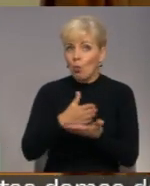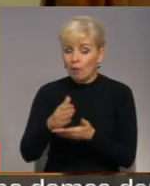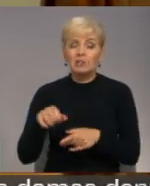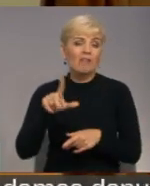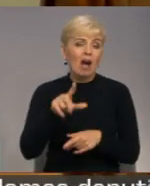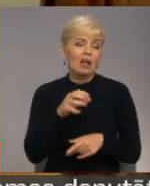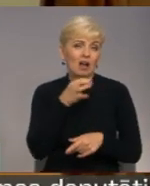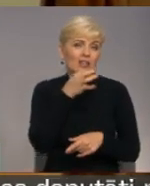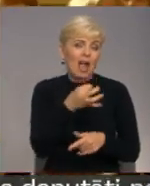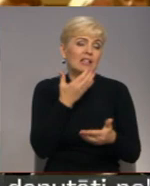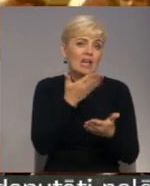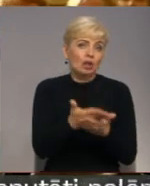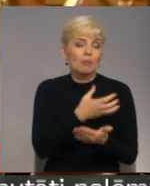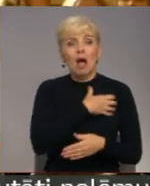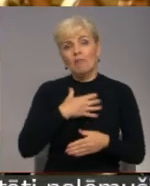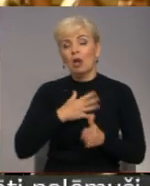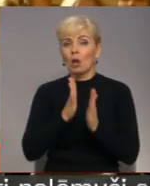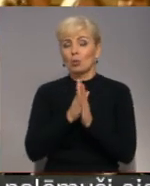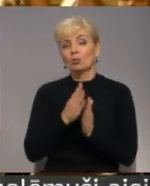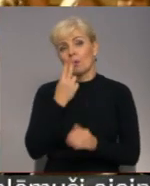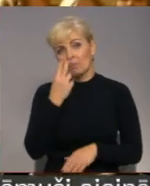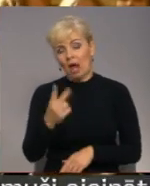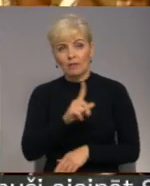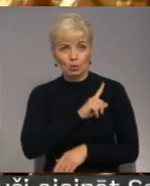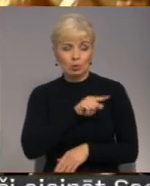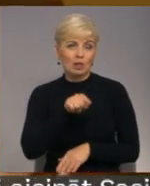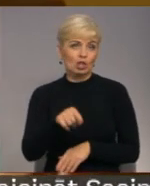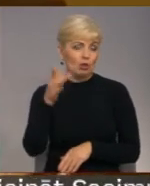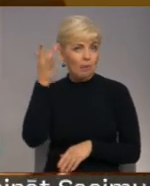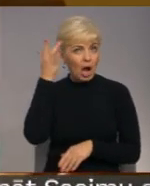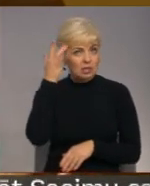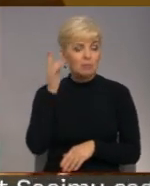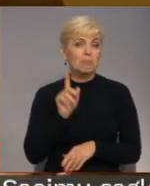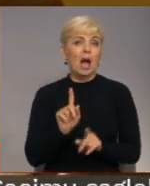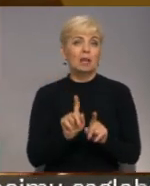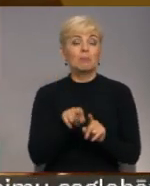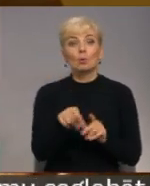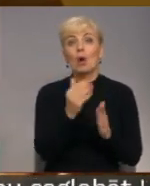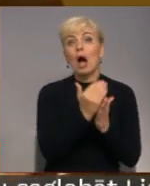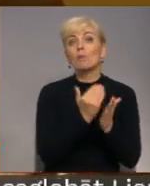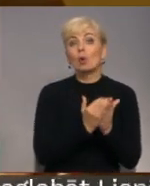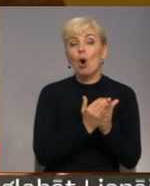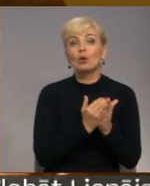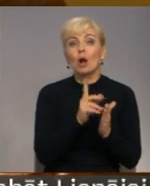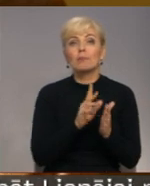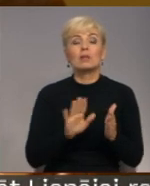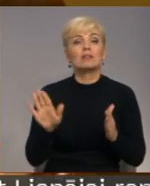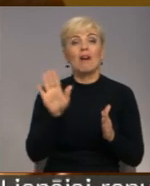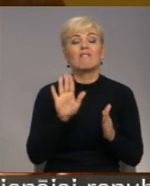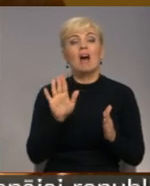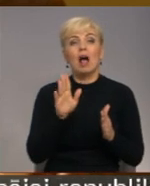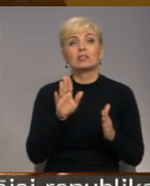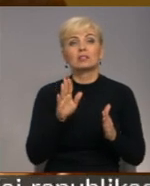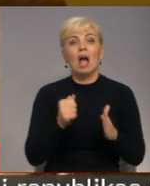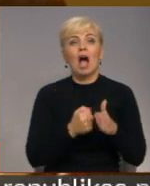neieteikumi, lai valdība pievērsta uzmanību tieši šim aspektam. Kultūra programma valsts atbalstīt un finansēt,